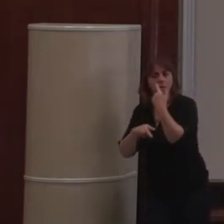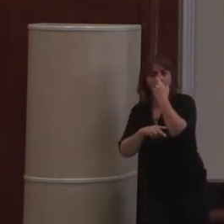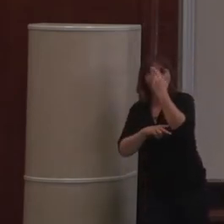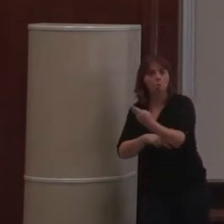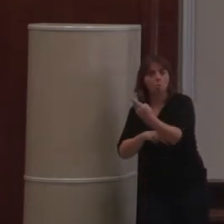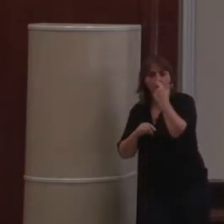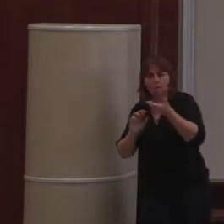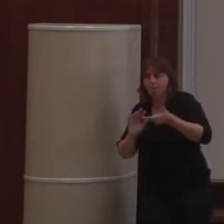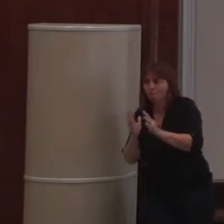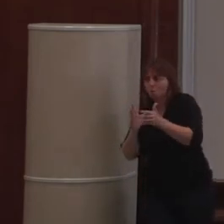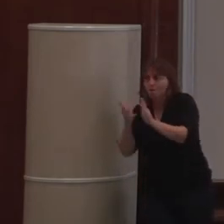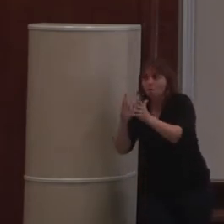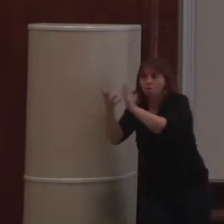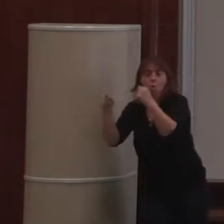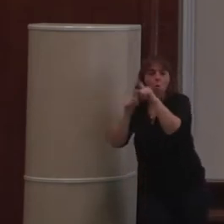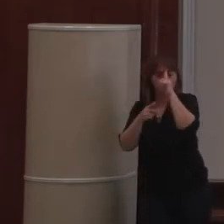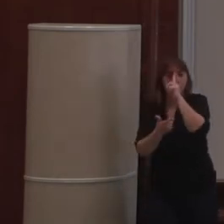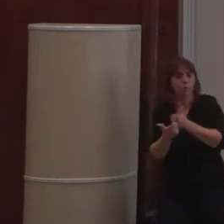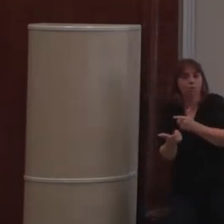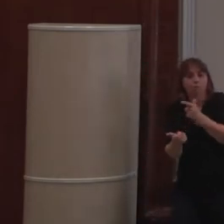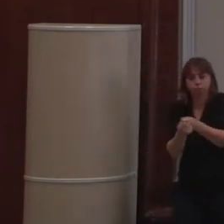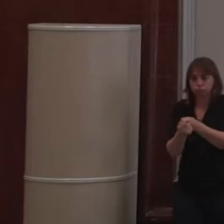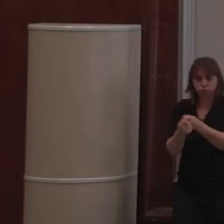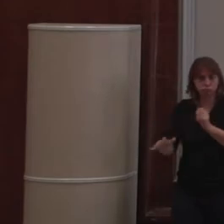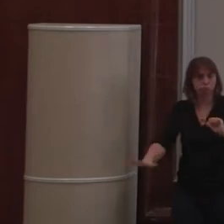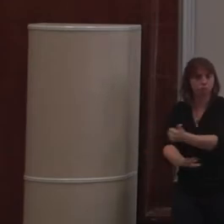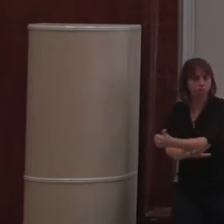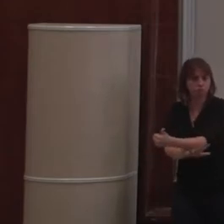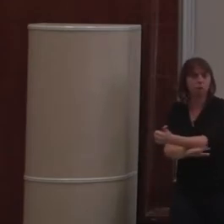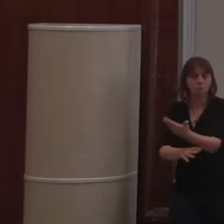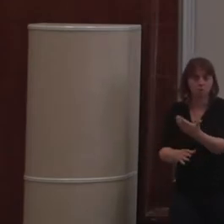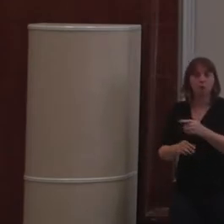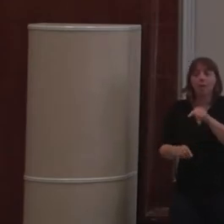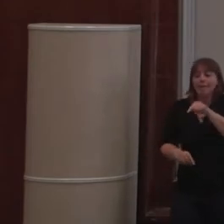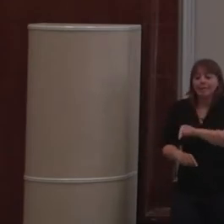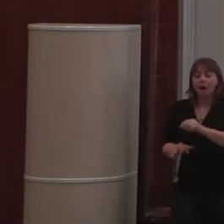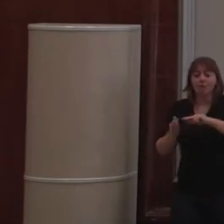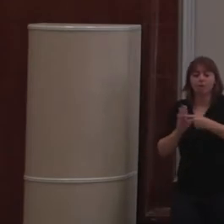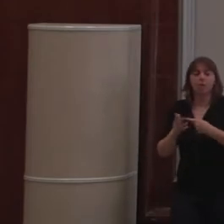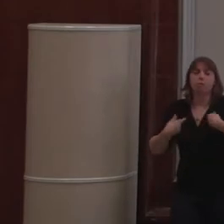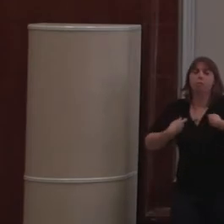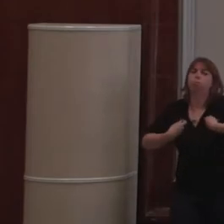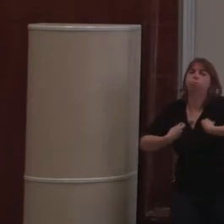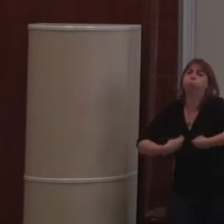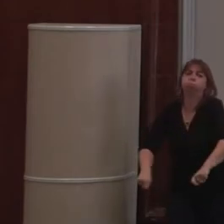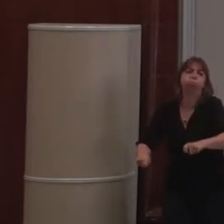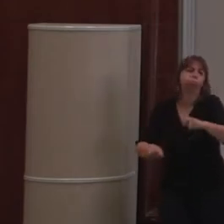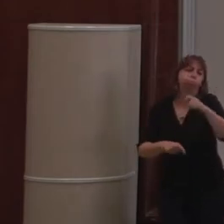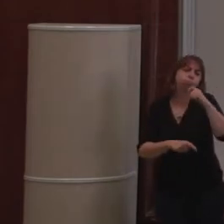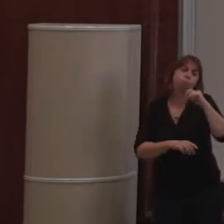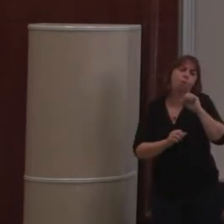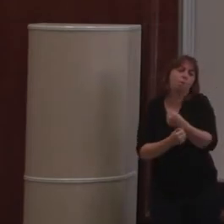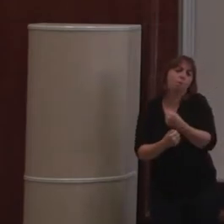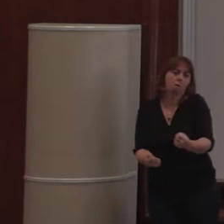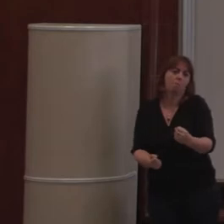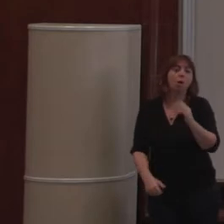pluggables, si vous m'excusez l'anglicisme. Donc ça, ça a un coût technique énorme. Et donc, la marche est haute